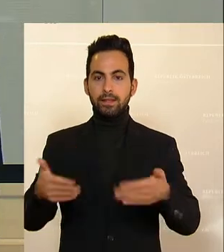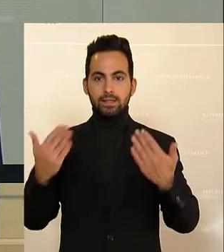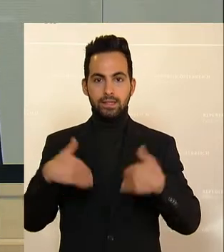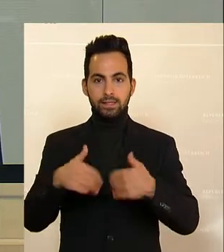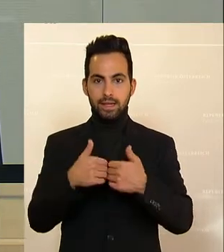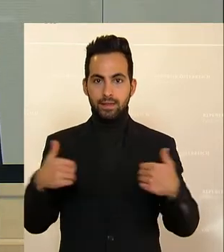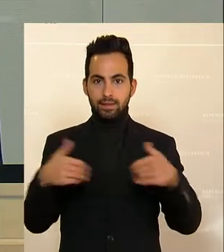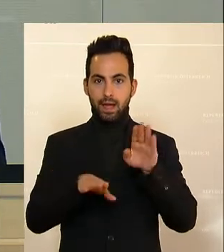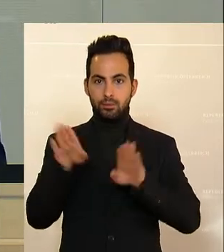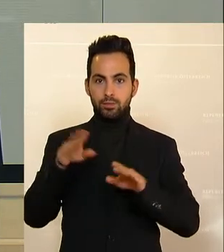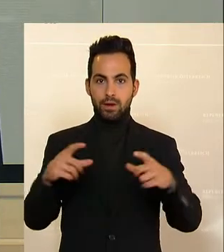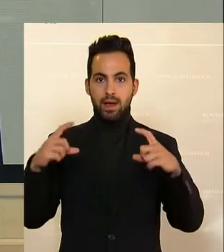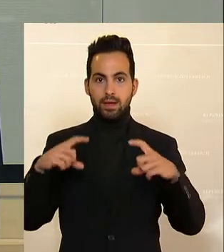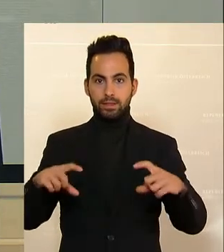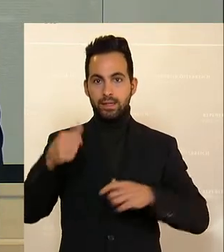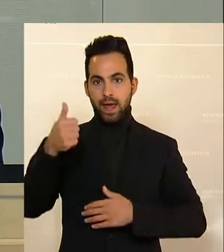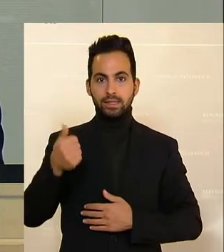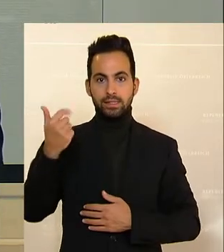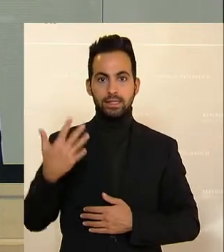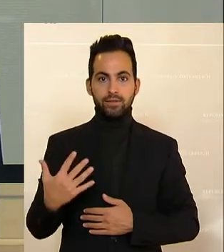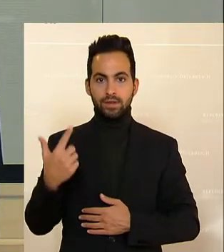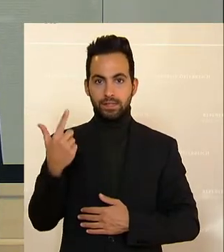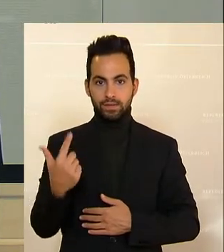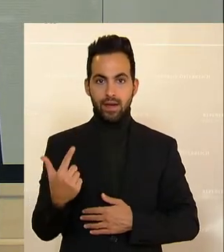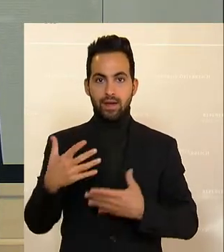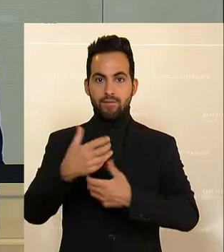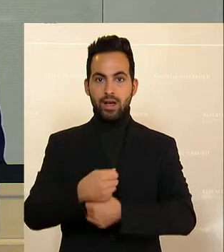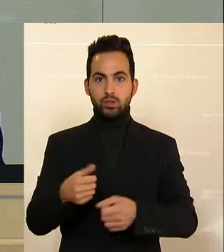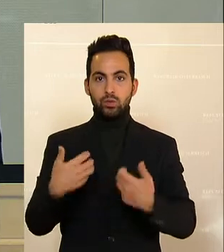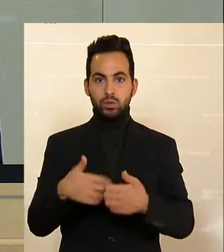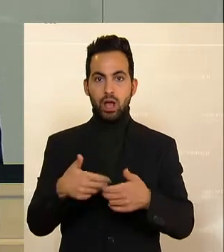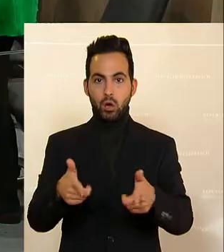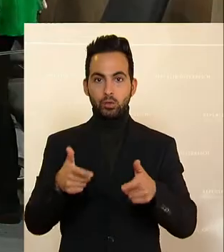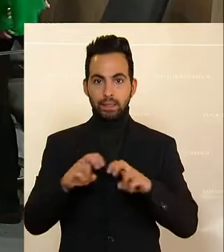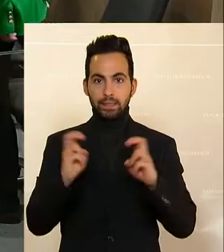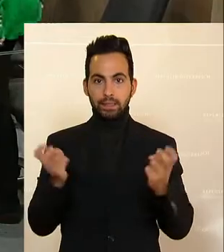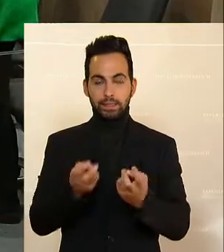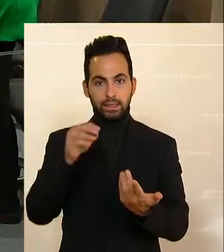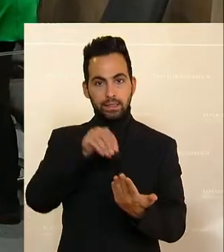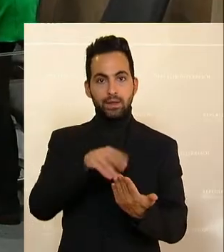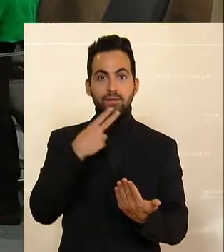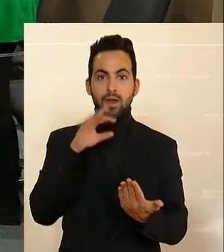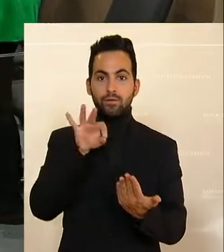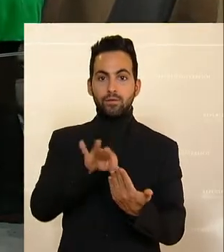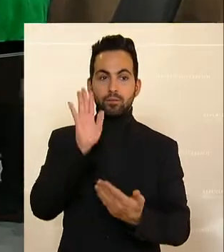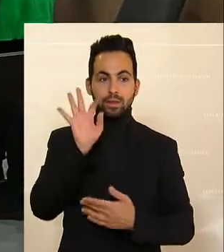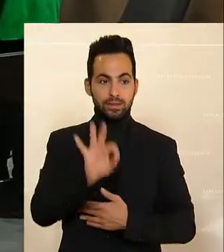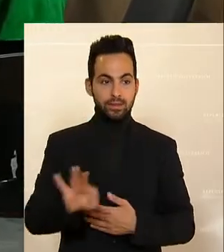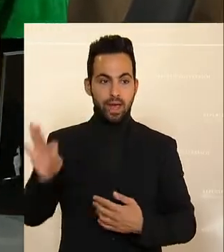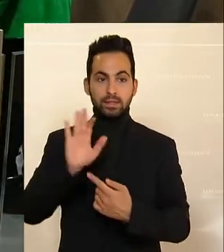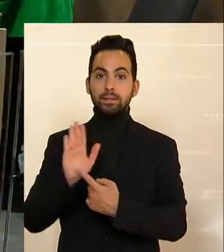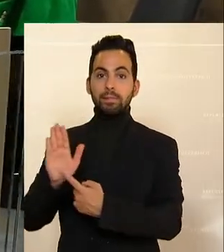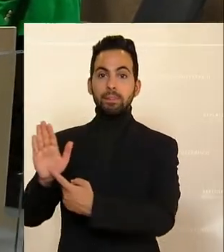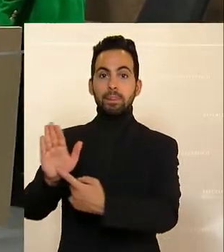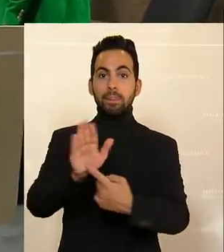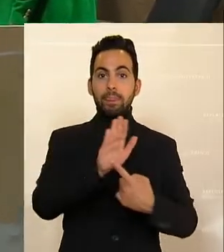getrennten Abstimmung über Artikel 1, Ziffer 2 in der Fassung des Ausschussberichts. Wer spricht sich dafür aus, den bitte ich um ein Zeichen.